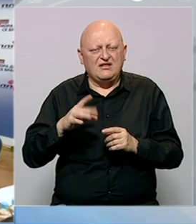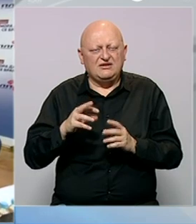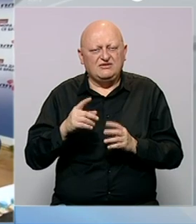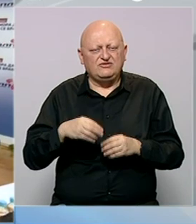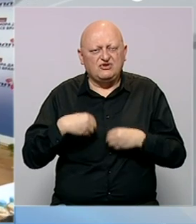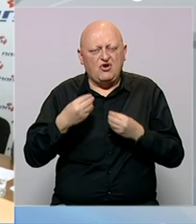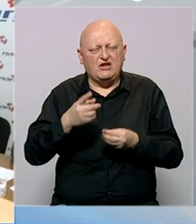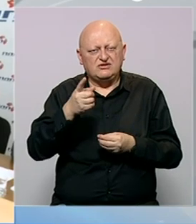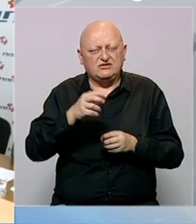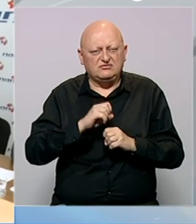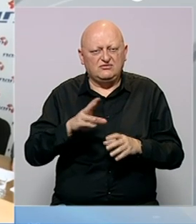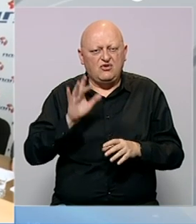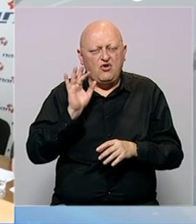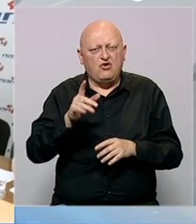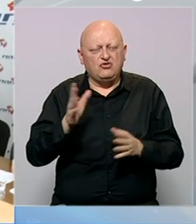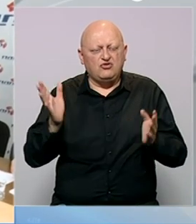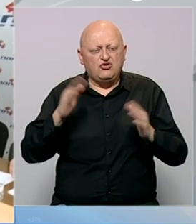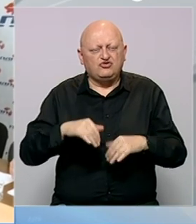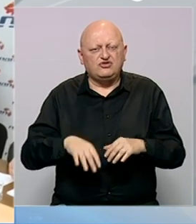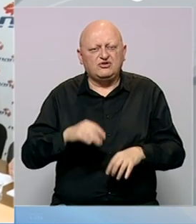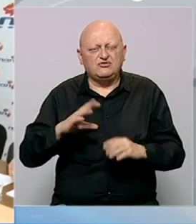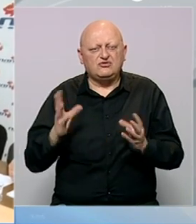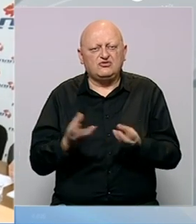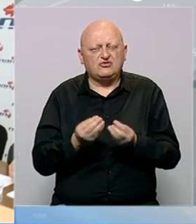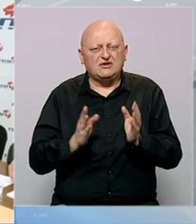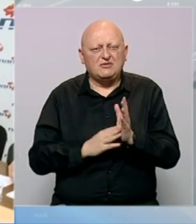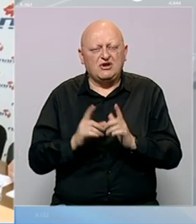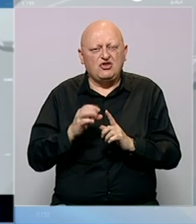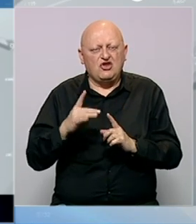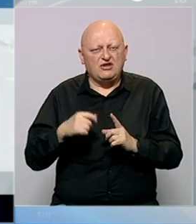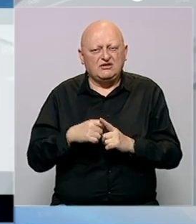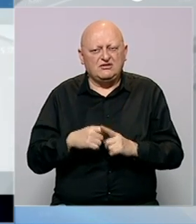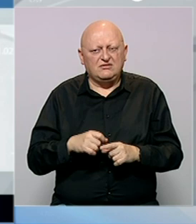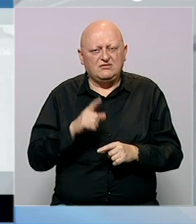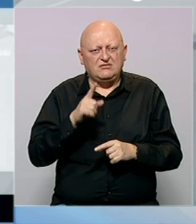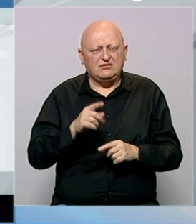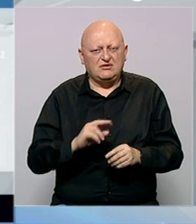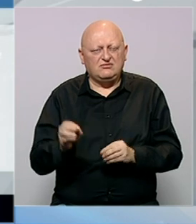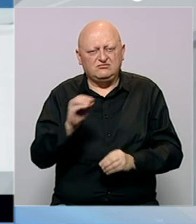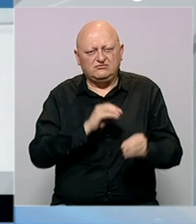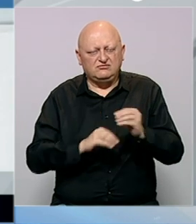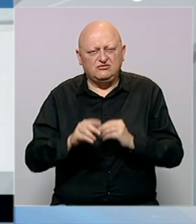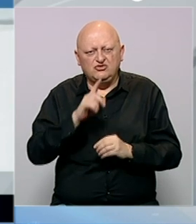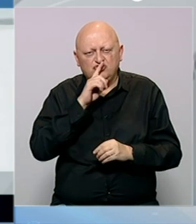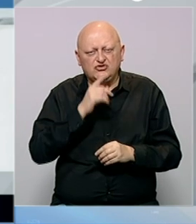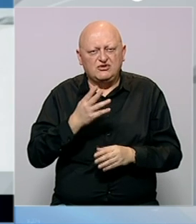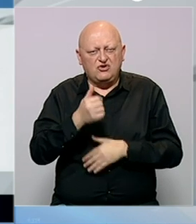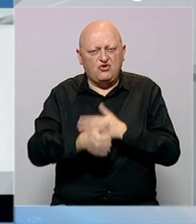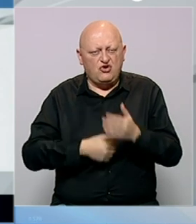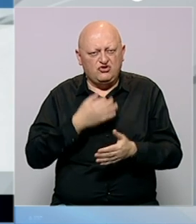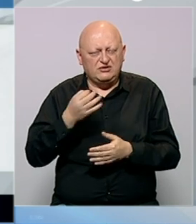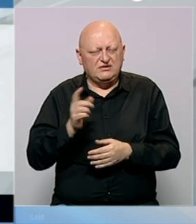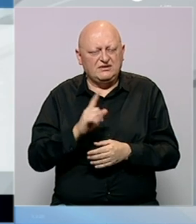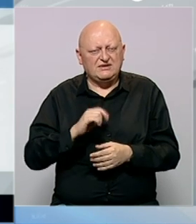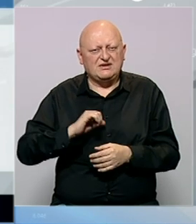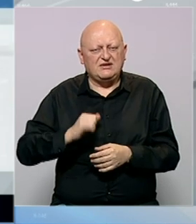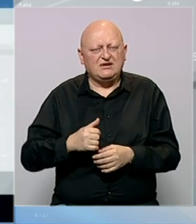oglasila se i ona optuživši ga da ju je rušio na izborima zajedno sa Miloradom Dodikom. O njegovim manipulacijama čutim već više od godinu dana jer